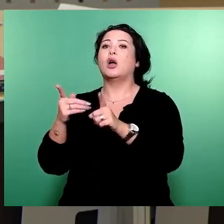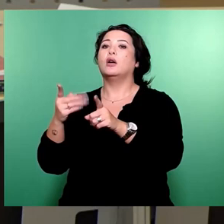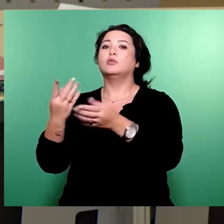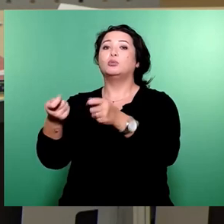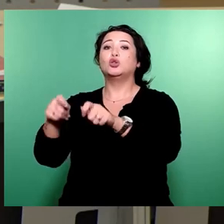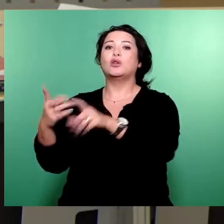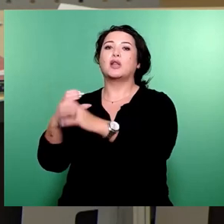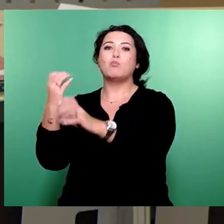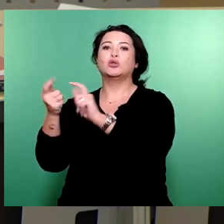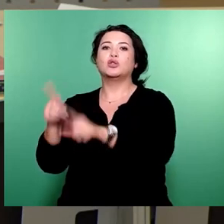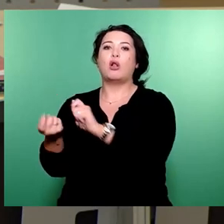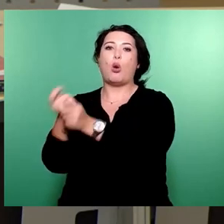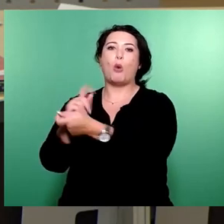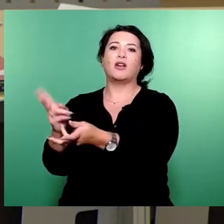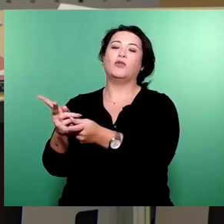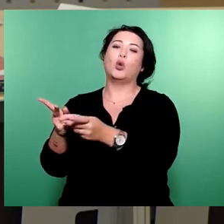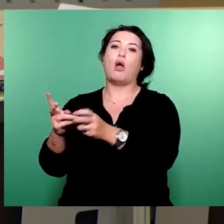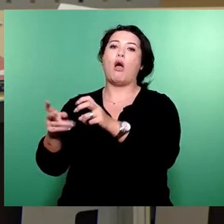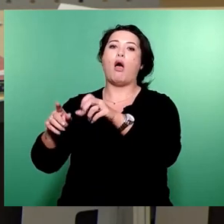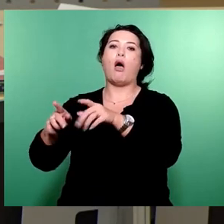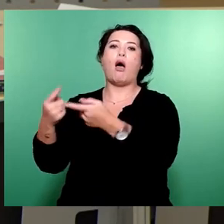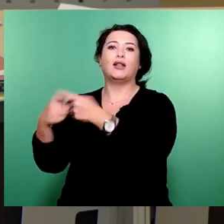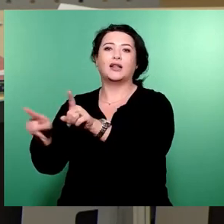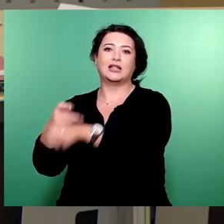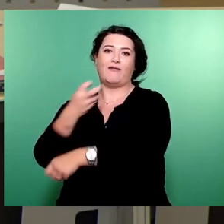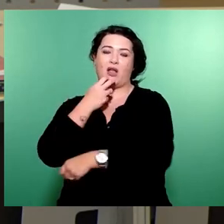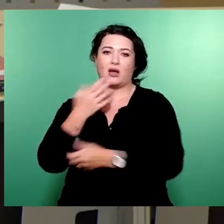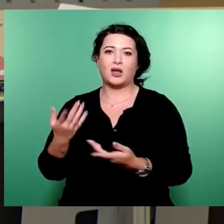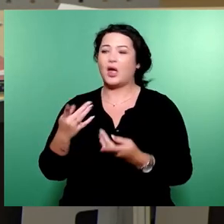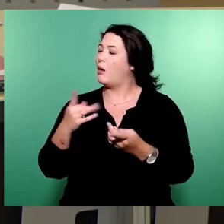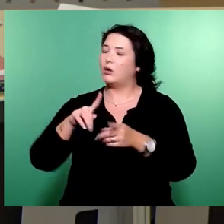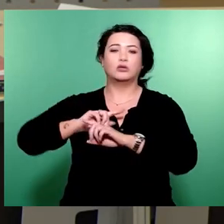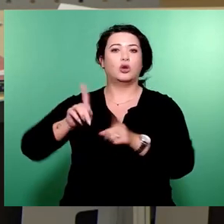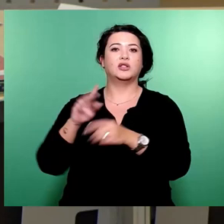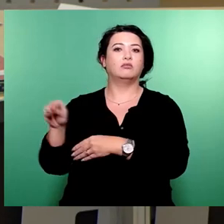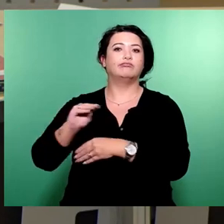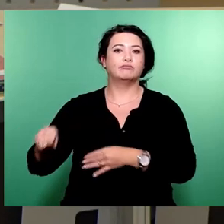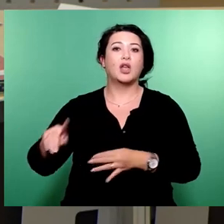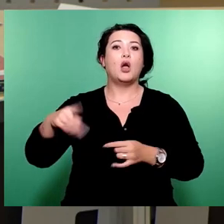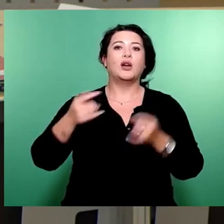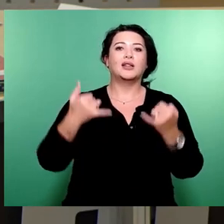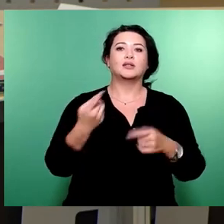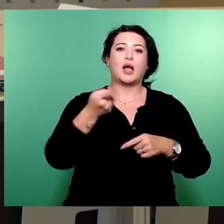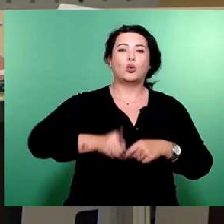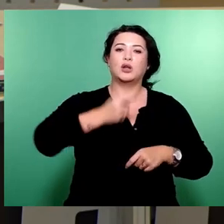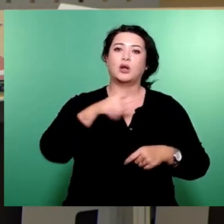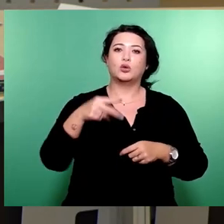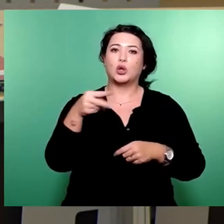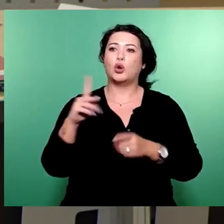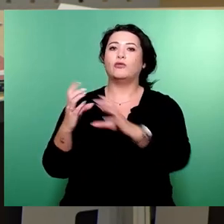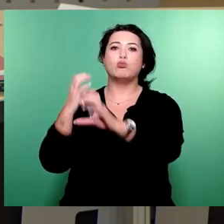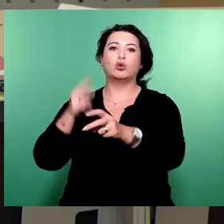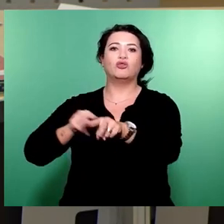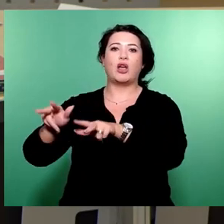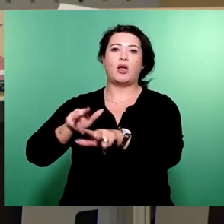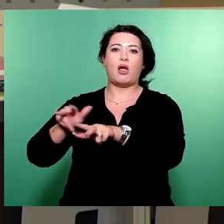OB hat es gerade bestätigt. Stattdessen erhält Veit Böhm von der CDU teure 100.000 Euro für den Busverkehr im Dresden-Westen